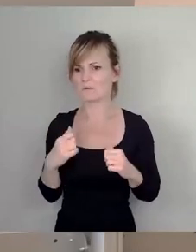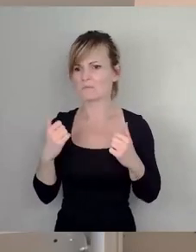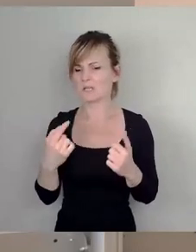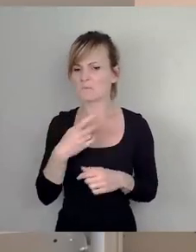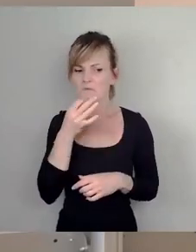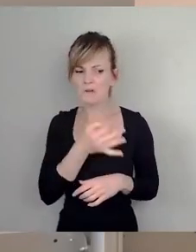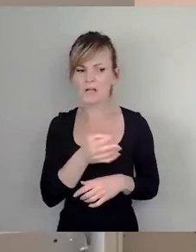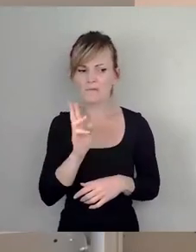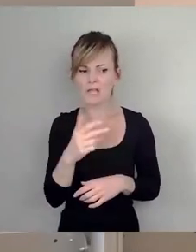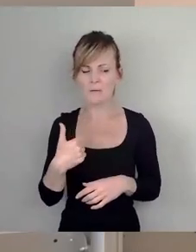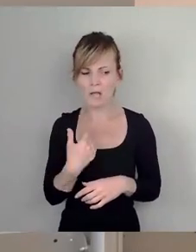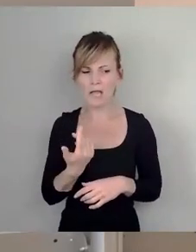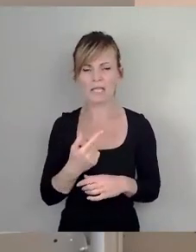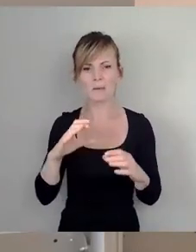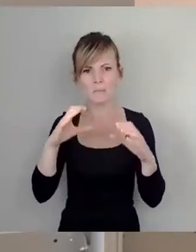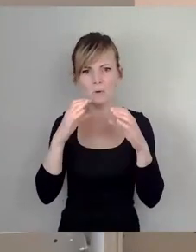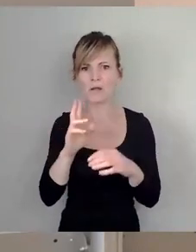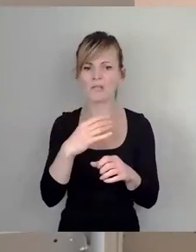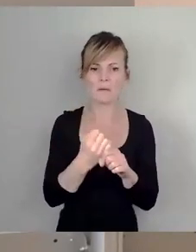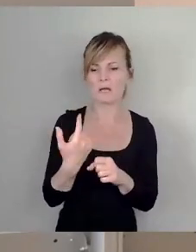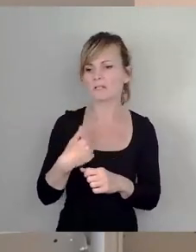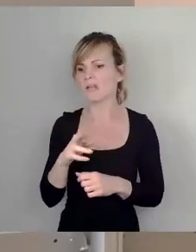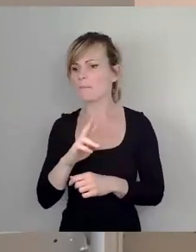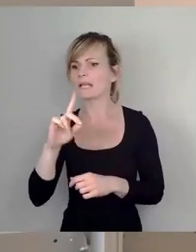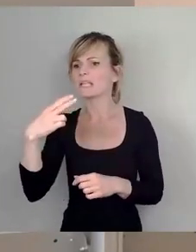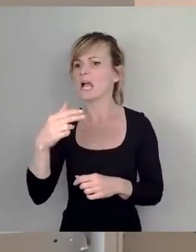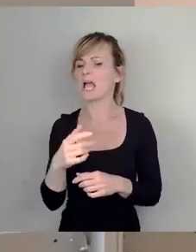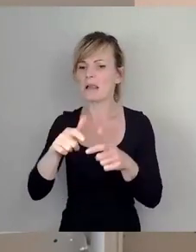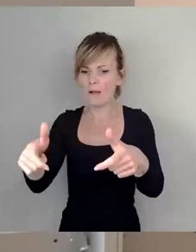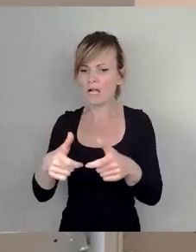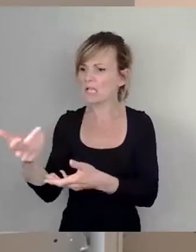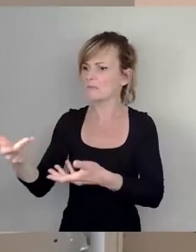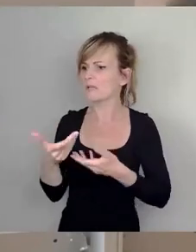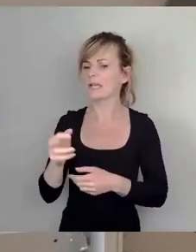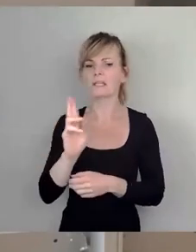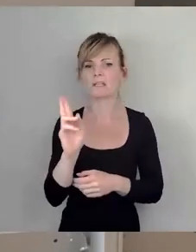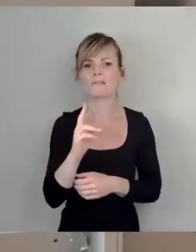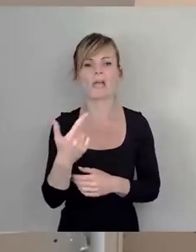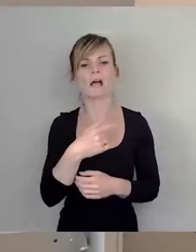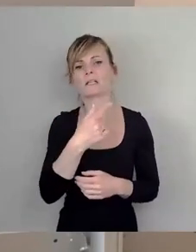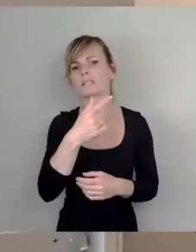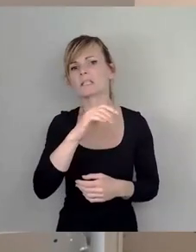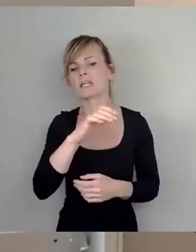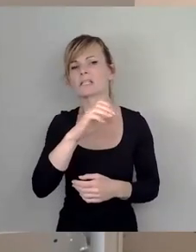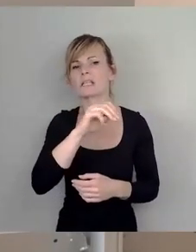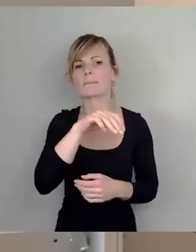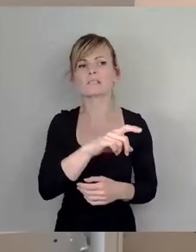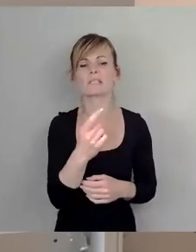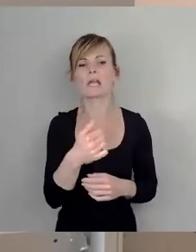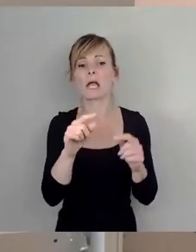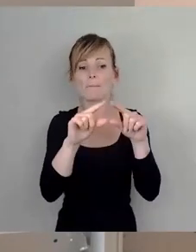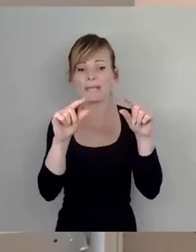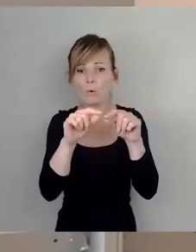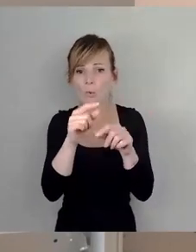eigentlich meine Burger, wer macht eigentlich mein das, wer bringt mein DHL-Paket, wer macht denn da in TSMC, wer macht denn die ganzen Mikrochips. Wir wollen doch,